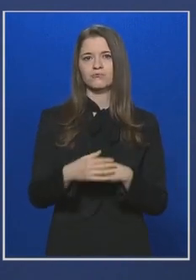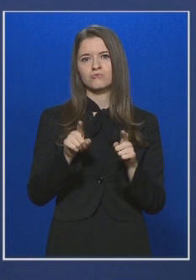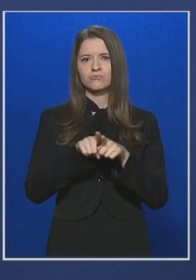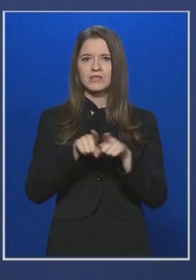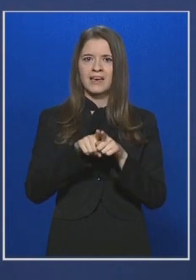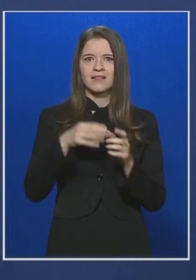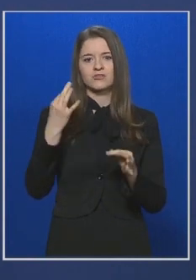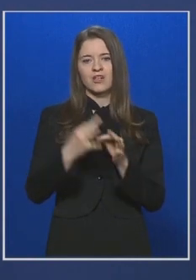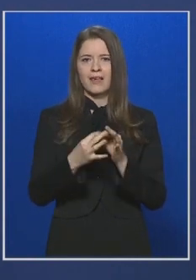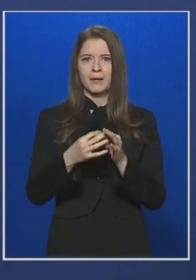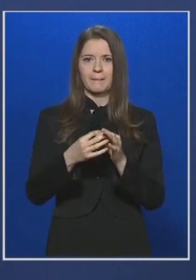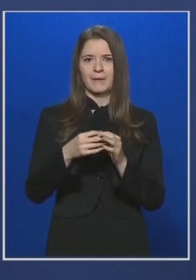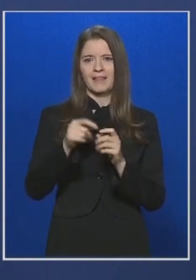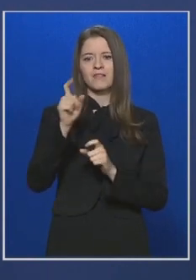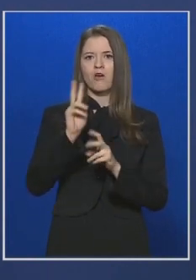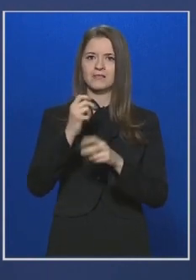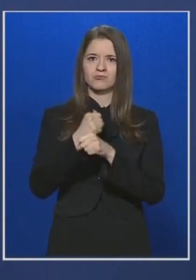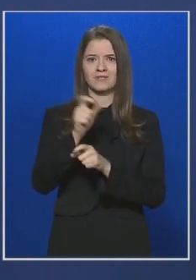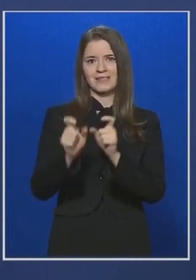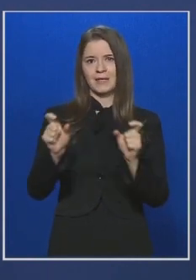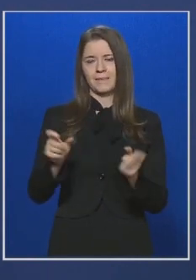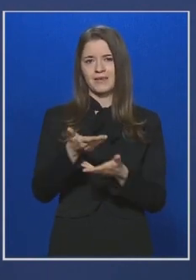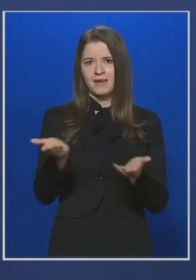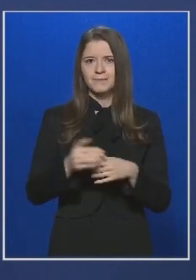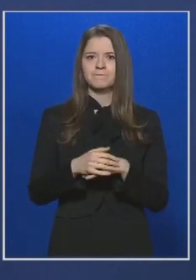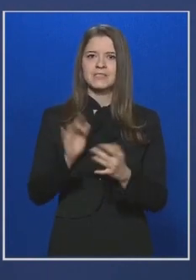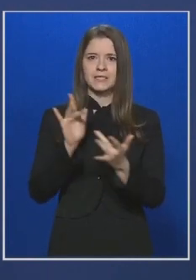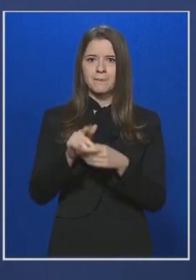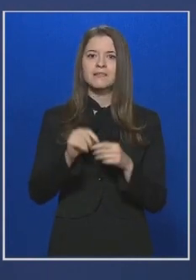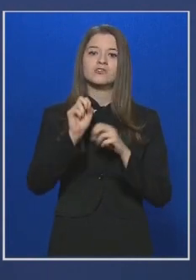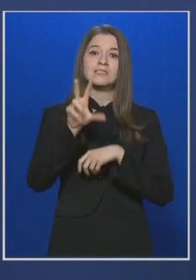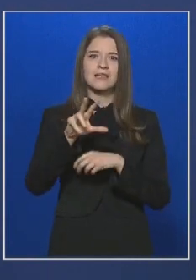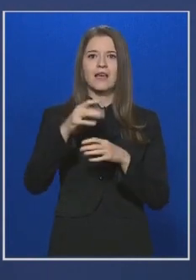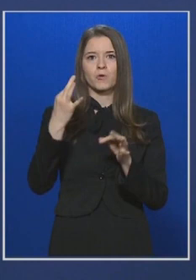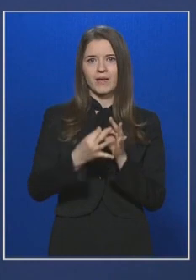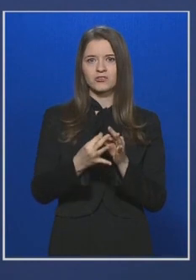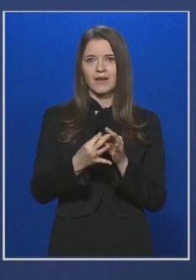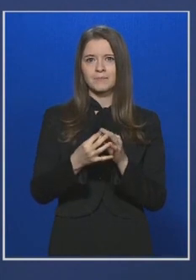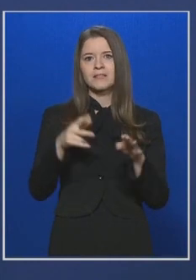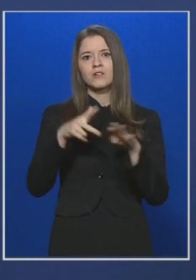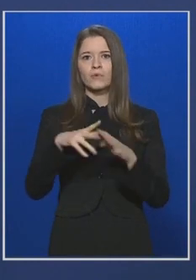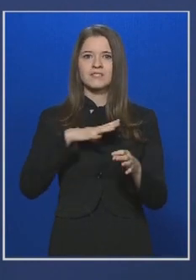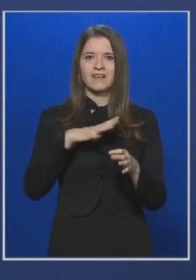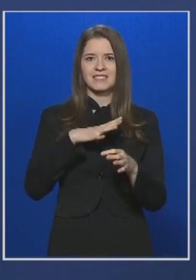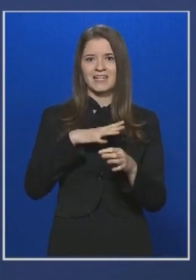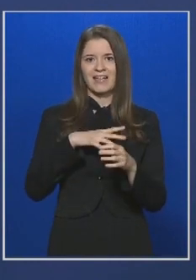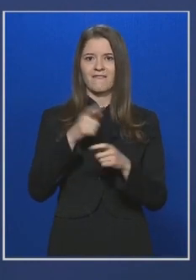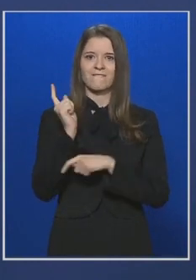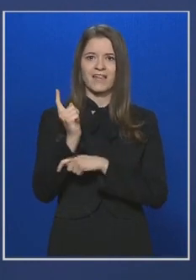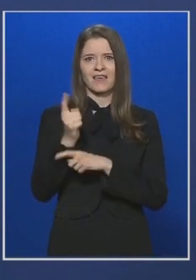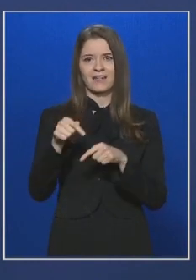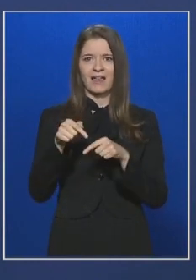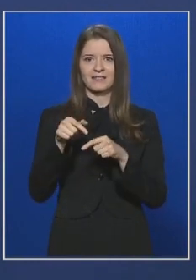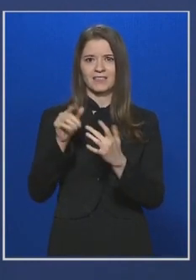cselekményt elkövető személyekkel szemben, és 13 esetben pedig közveszélye fenyegetést elkövetőkkel